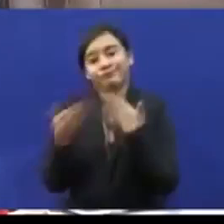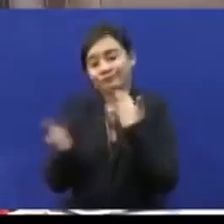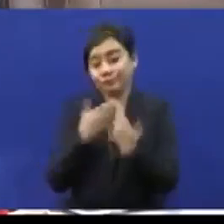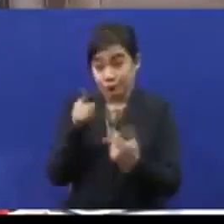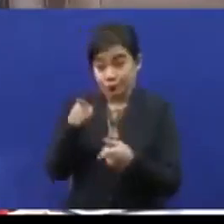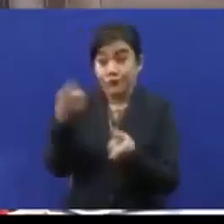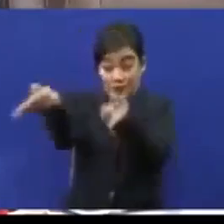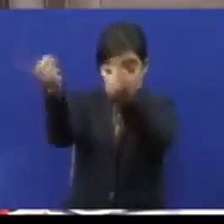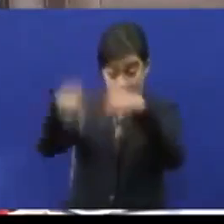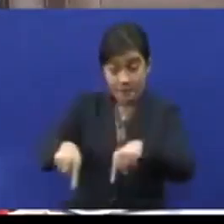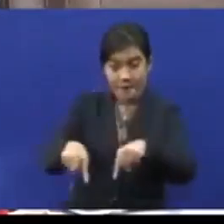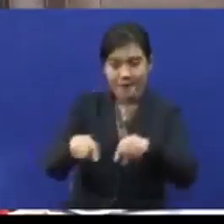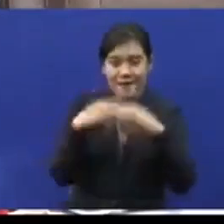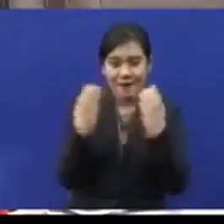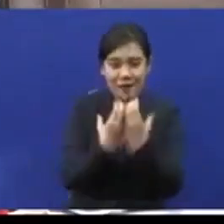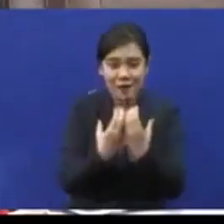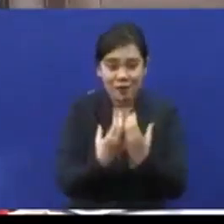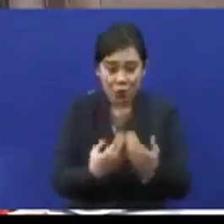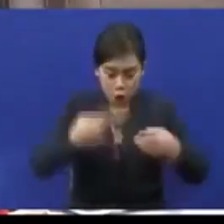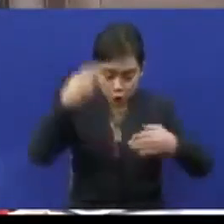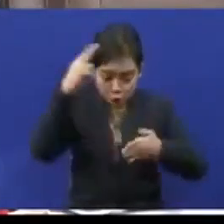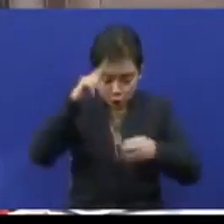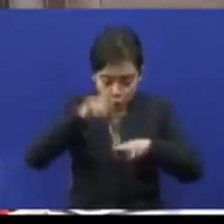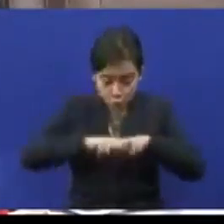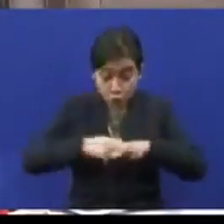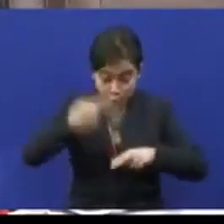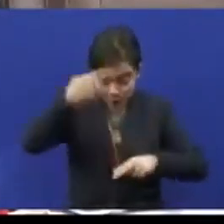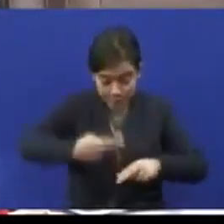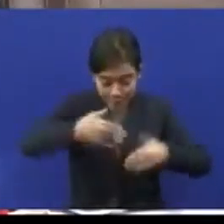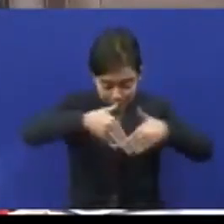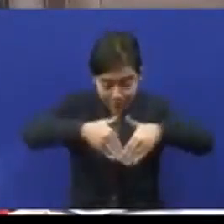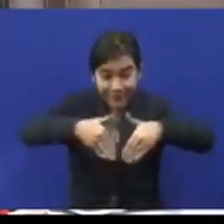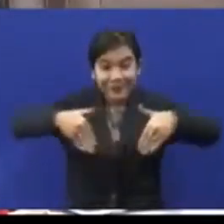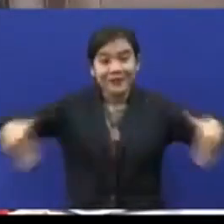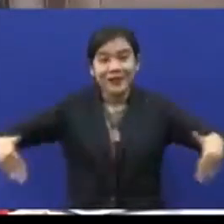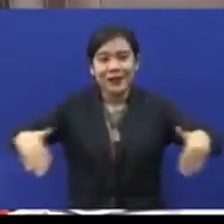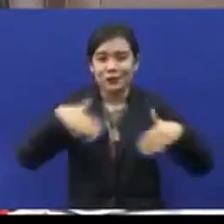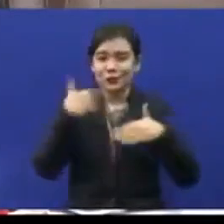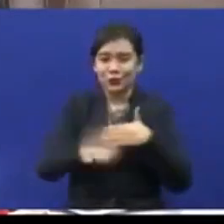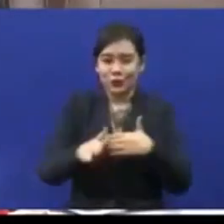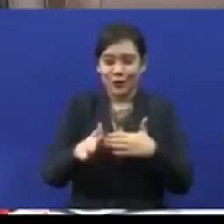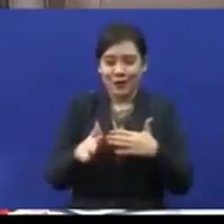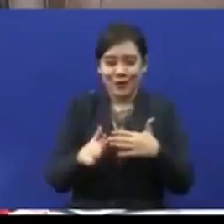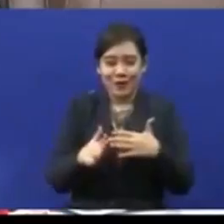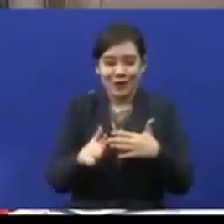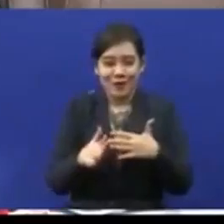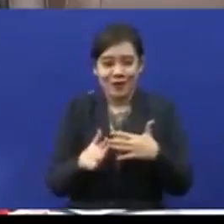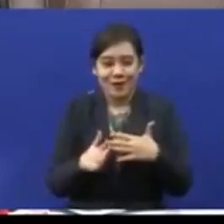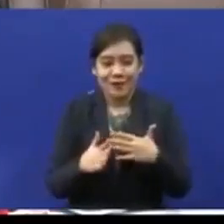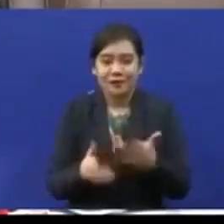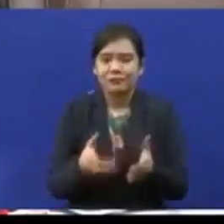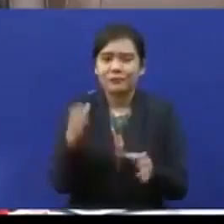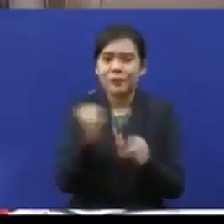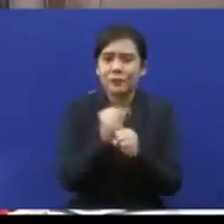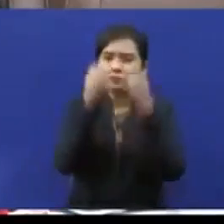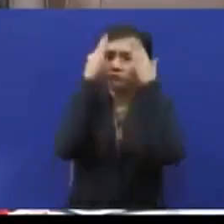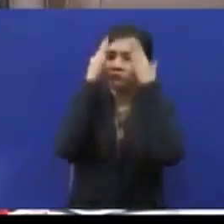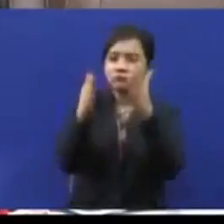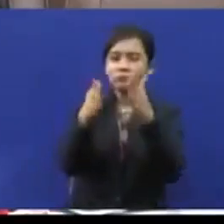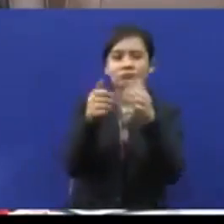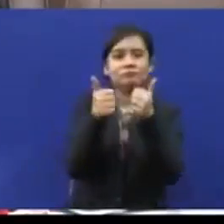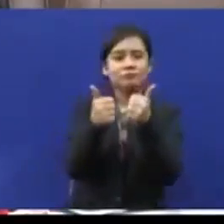duduk di barisan depan. Selepas penggas pertama dia mendapat tumpuan yang bagus daripada guru